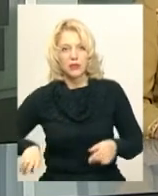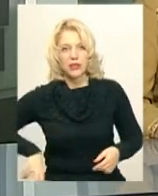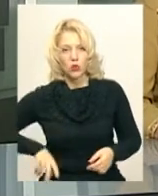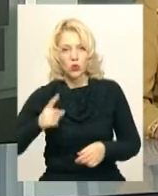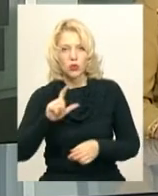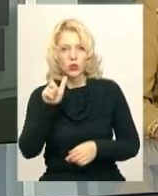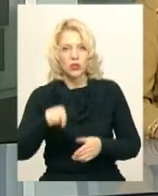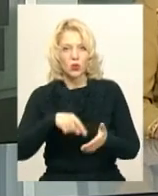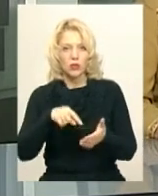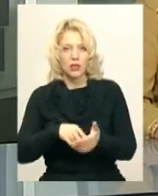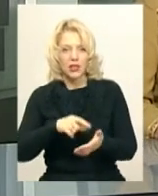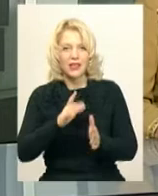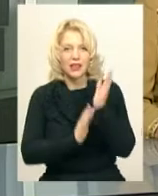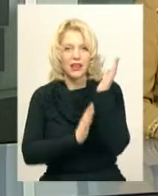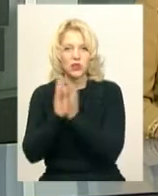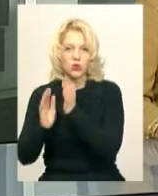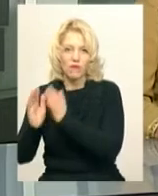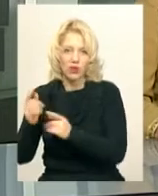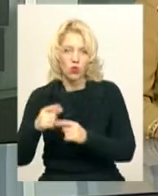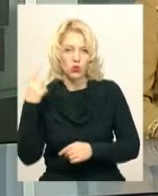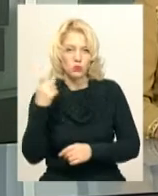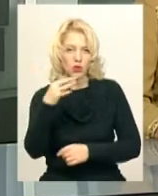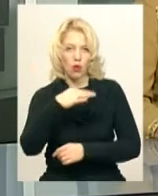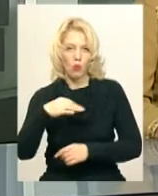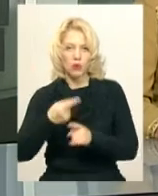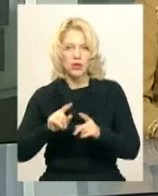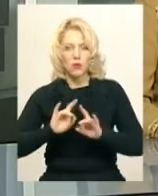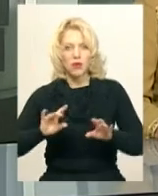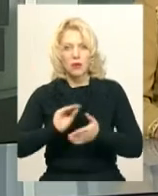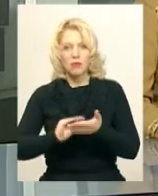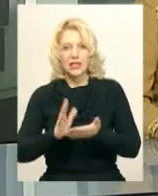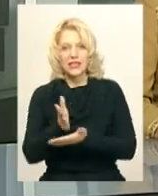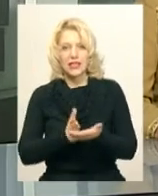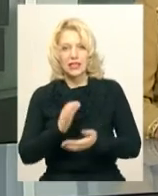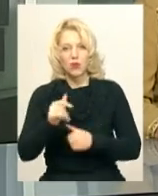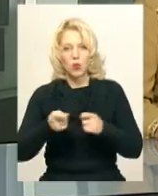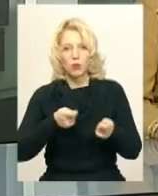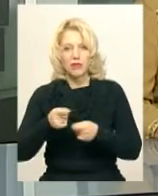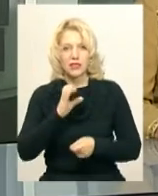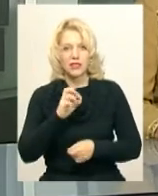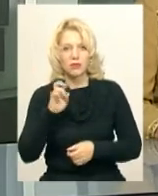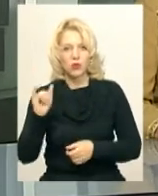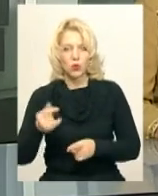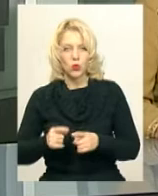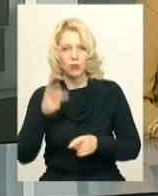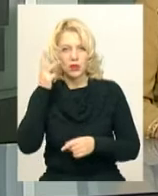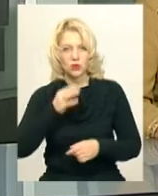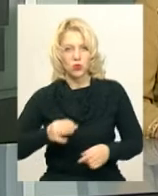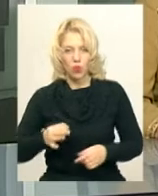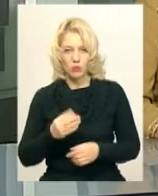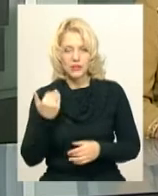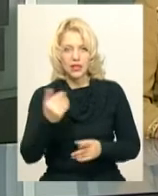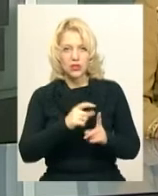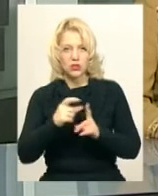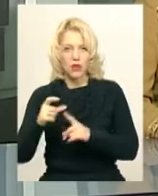одного із комунальних лісових господарств області. Про це повідомила прес-секретар управління СБУ Хмельницької області Людмила Рябчук. За її